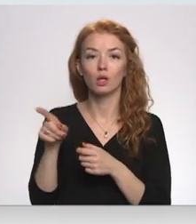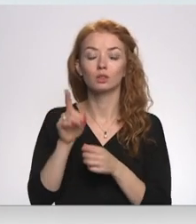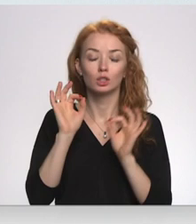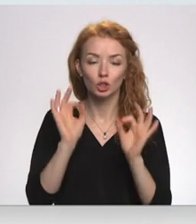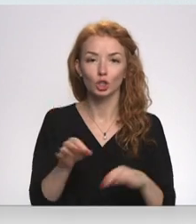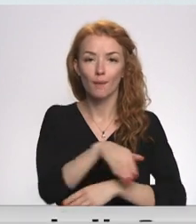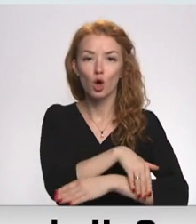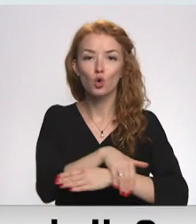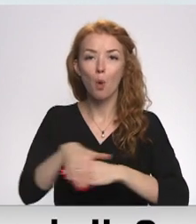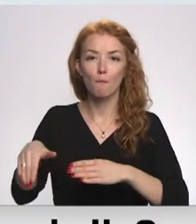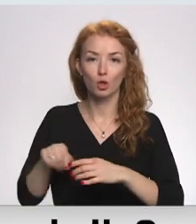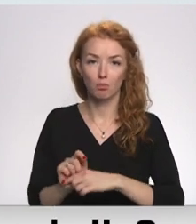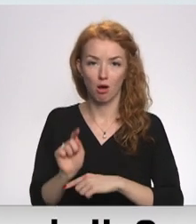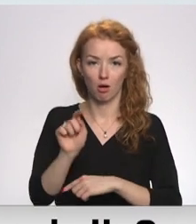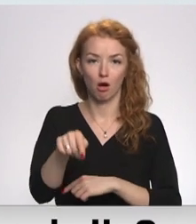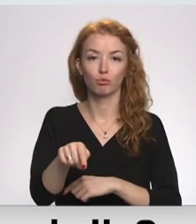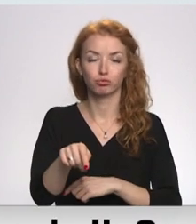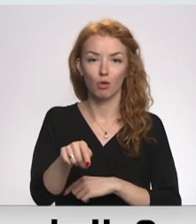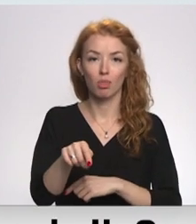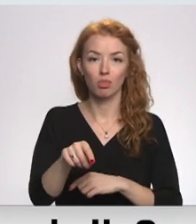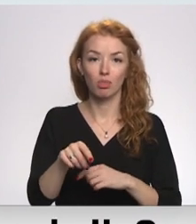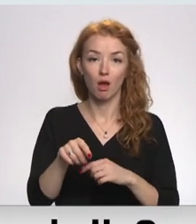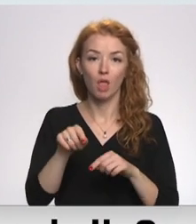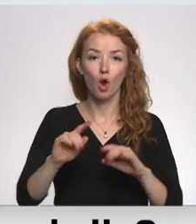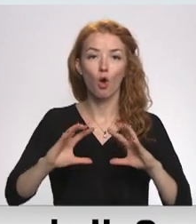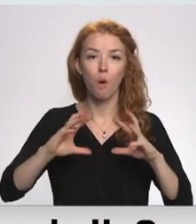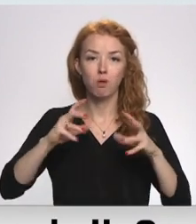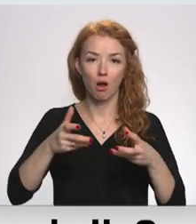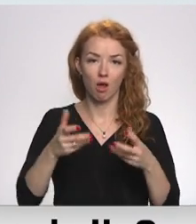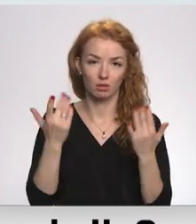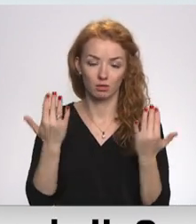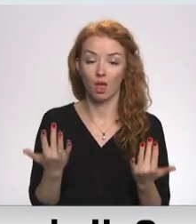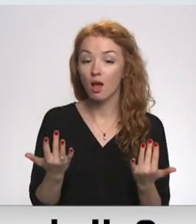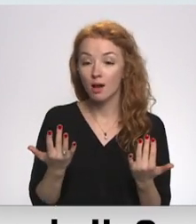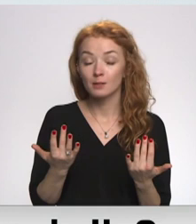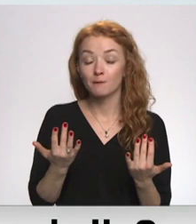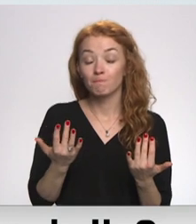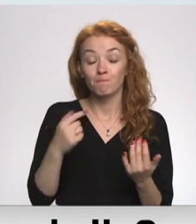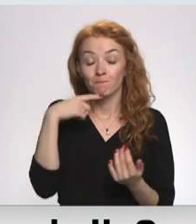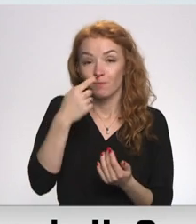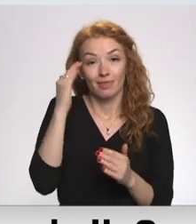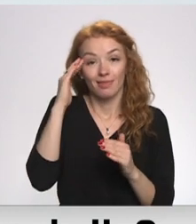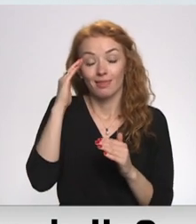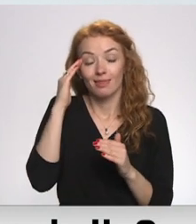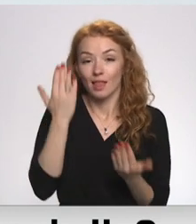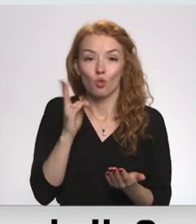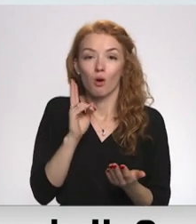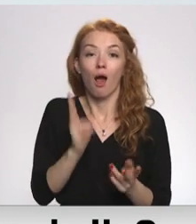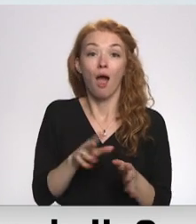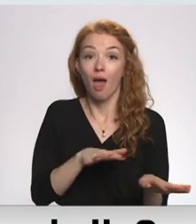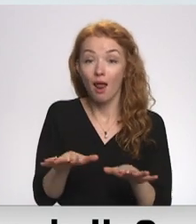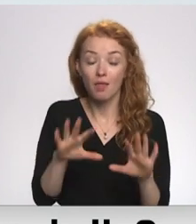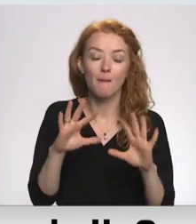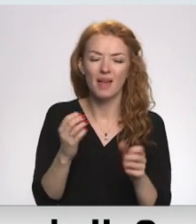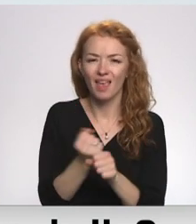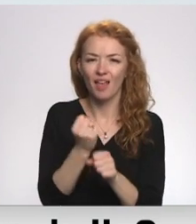līnijas pārkāpšana pat ar globālām sekām. Es neteikšu, kā būtu jārēģē, bet principā būtu jādara